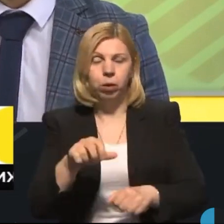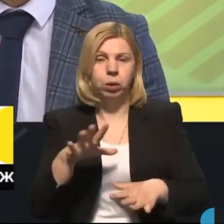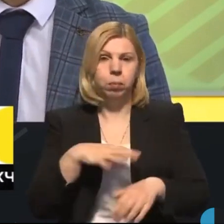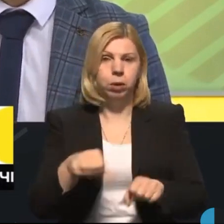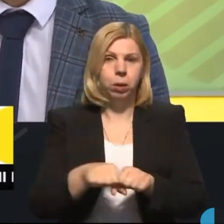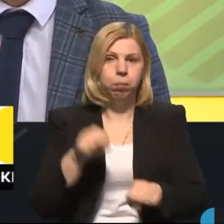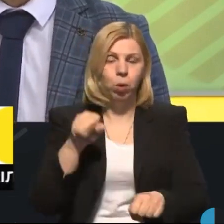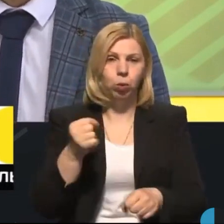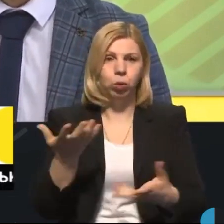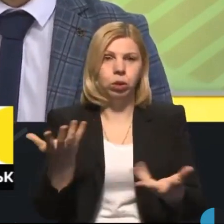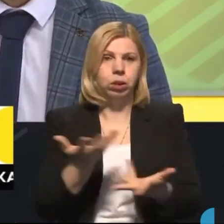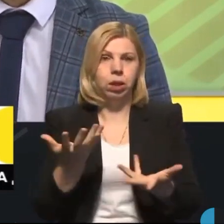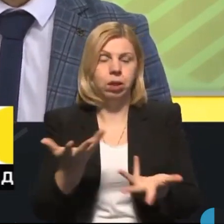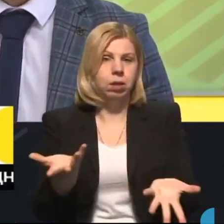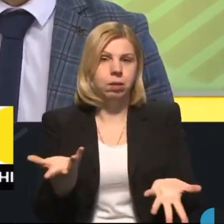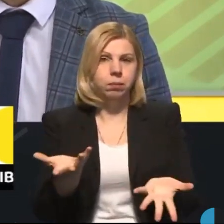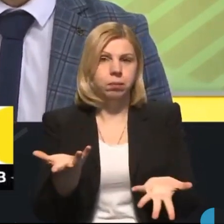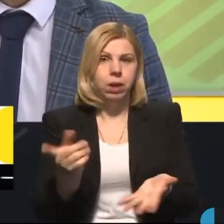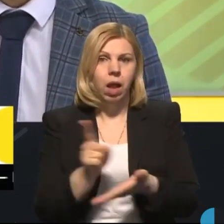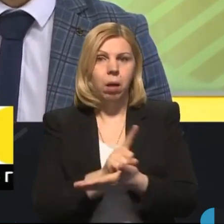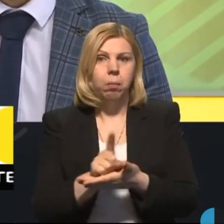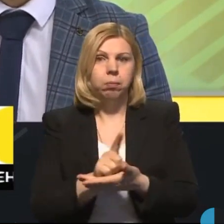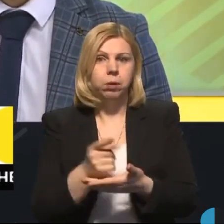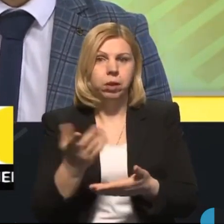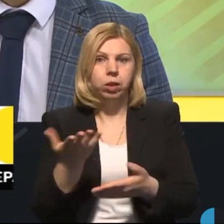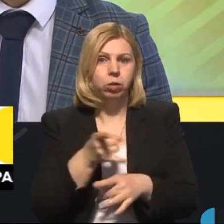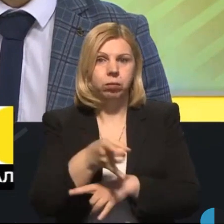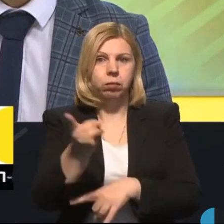порушивши ліміт руху?